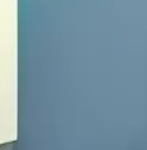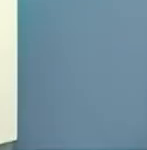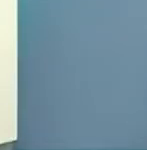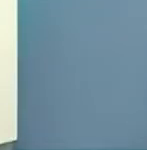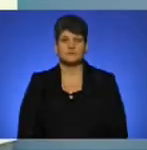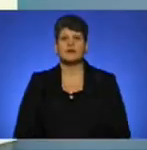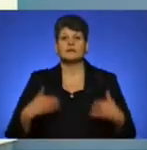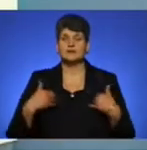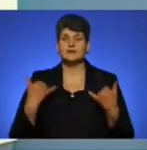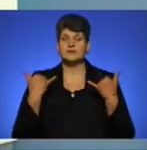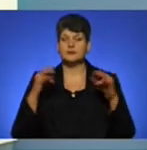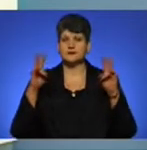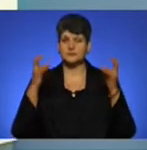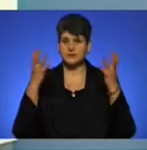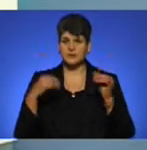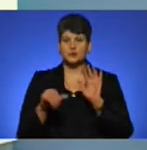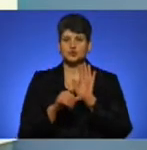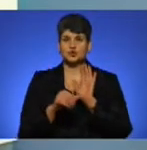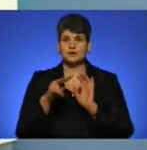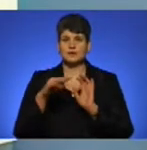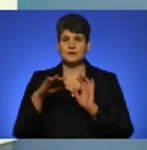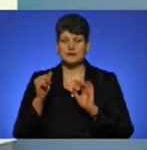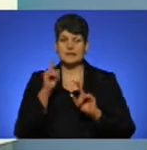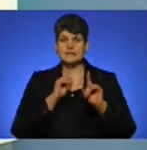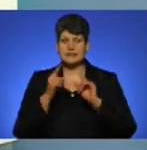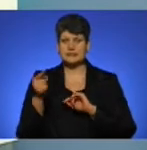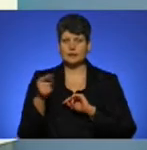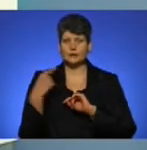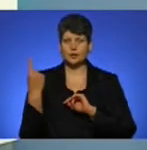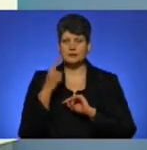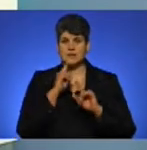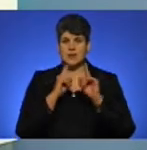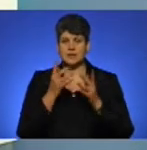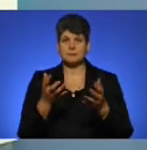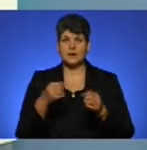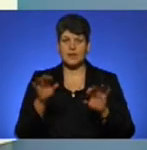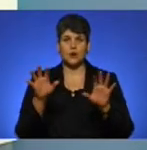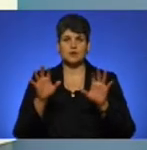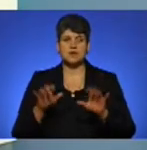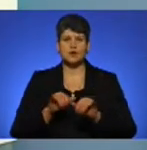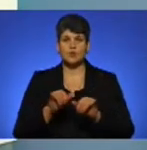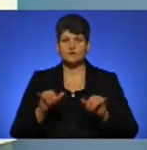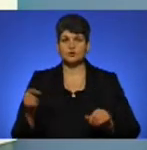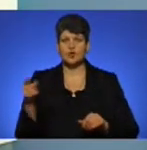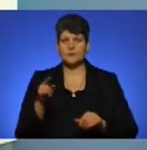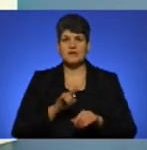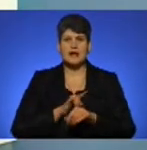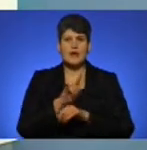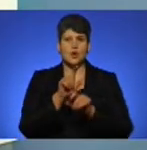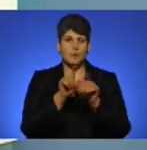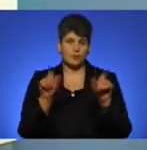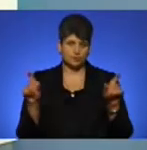Вітаю вас в ефірі тема дня, 6 листопада на сесії Тернопільська обласна рада прийняла концепцію розвитку Тернопільського аеропорту.